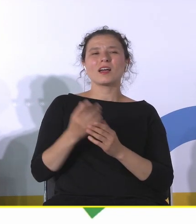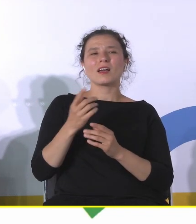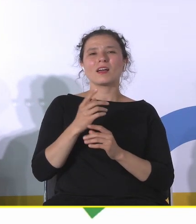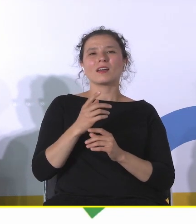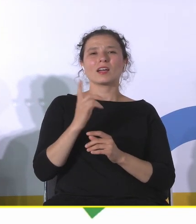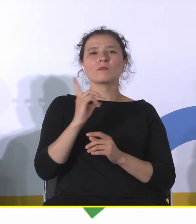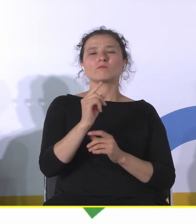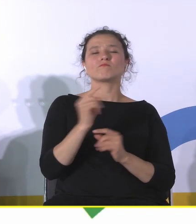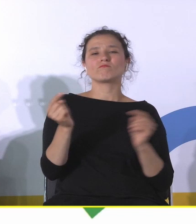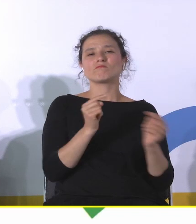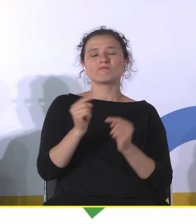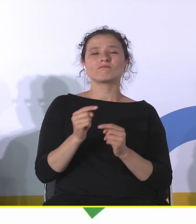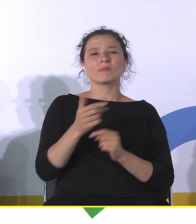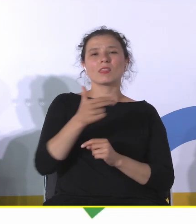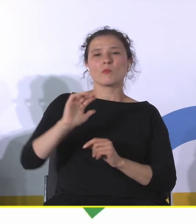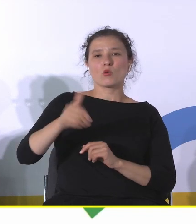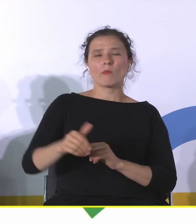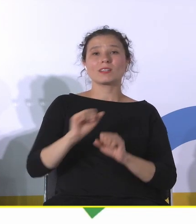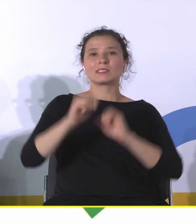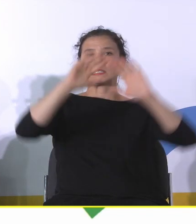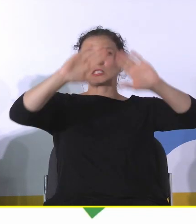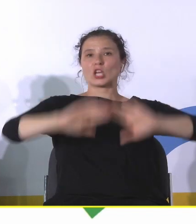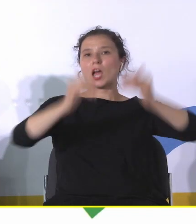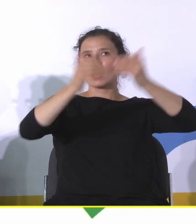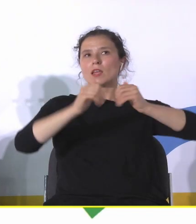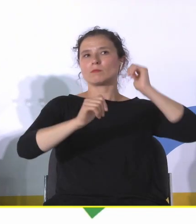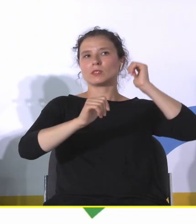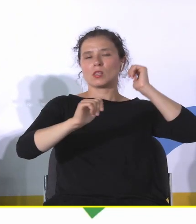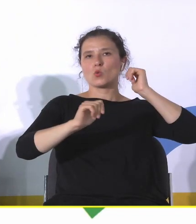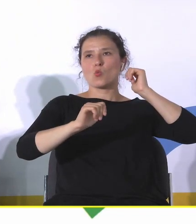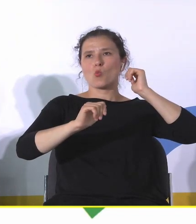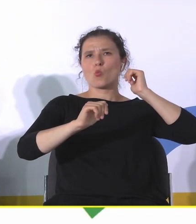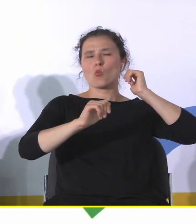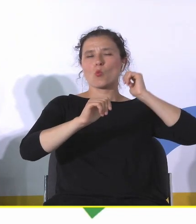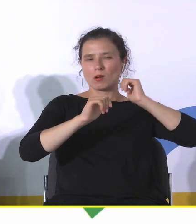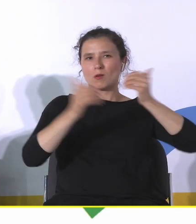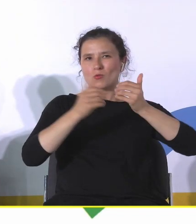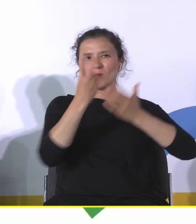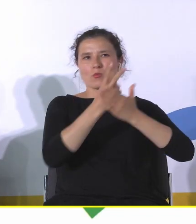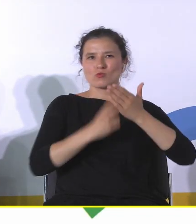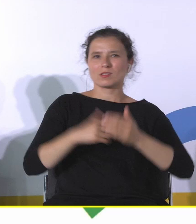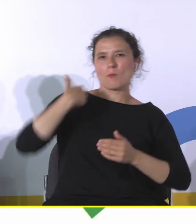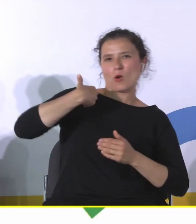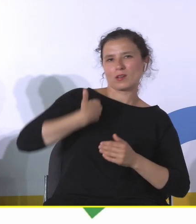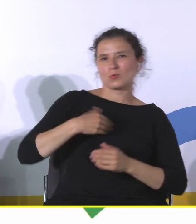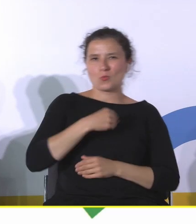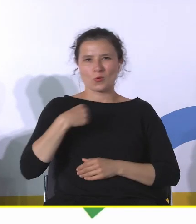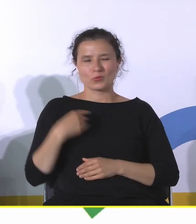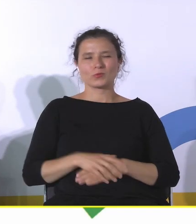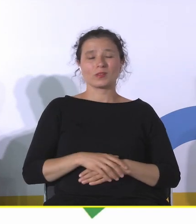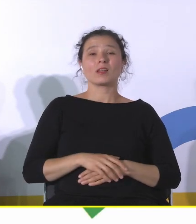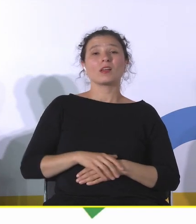kopalni mogą Państwo na ścianie, za którą jesteśmy tutaj, po drugiej stronie poczytać i po polsku i po angielsku. Kopalnia Ignacy w